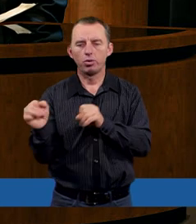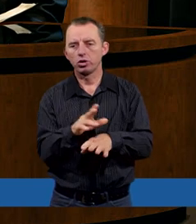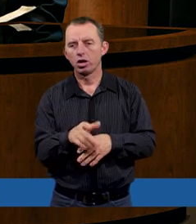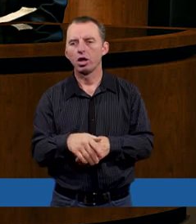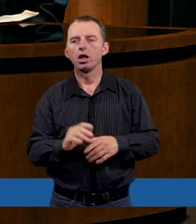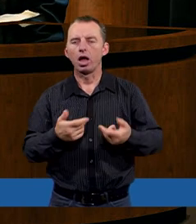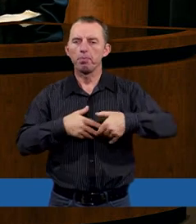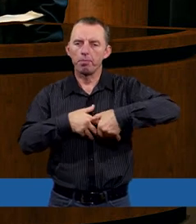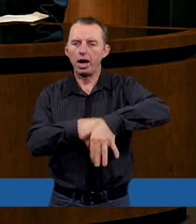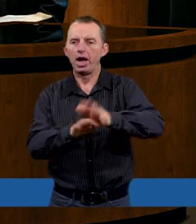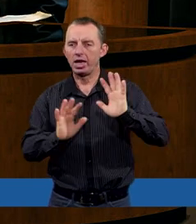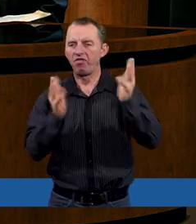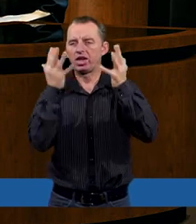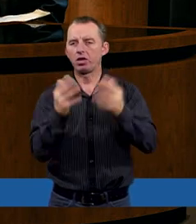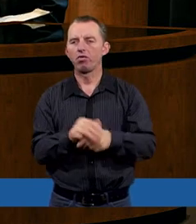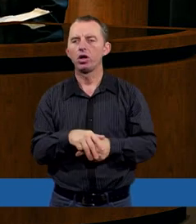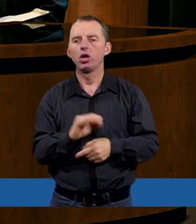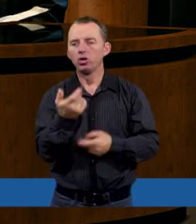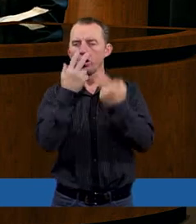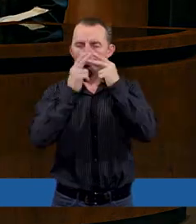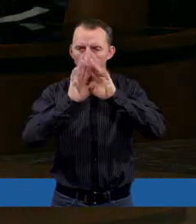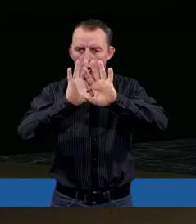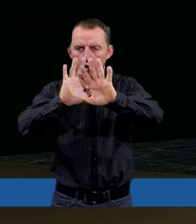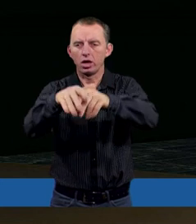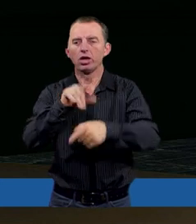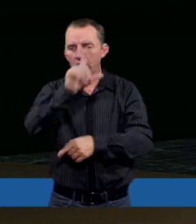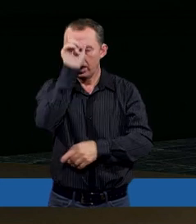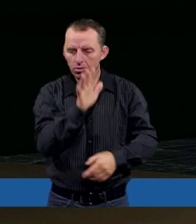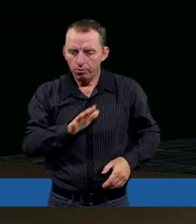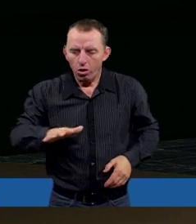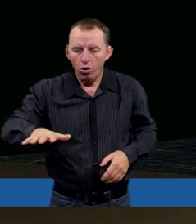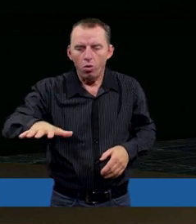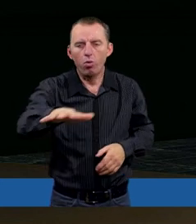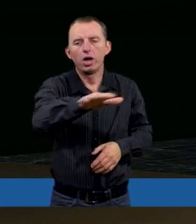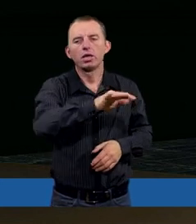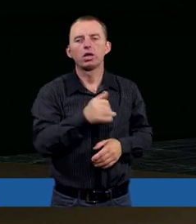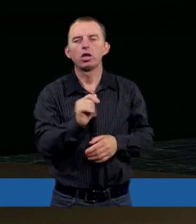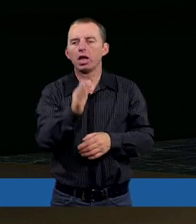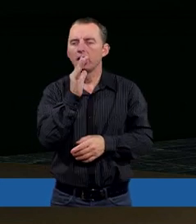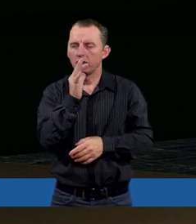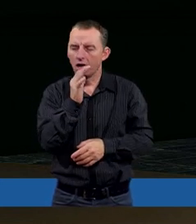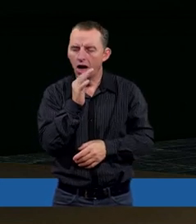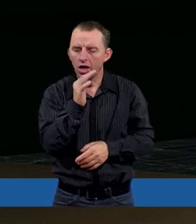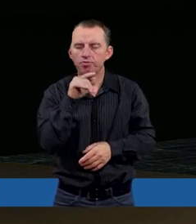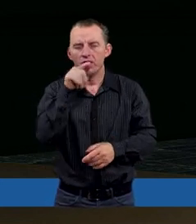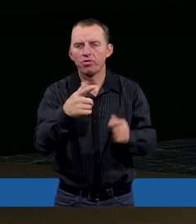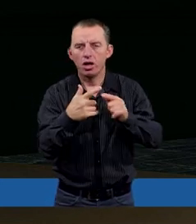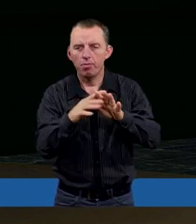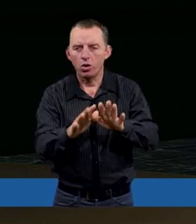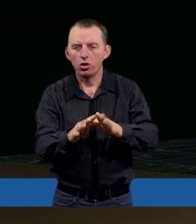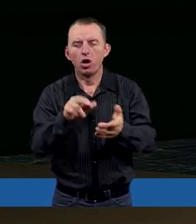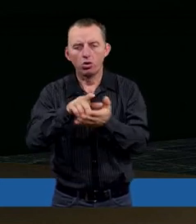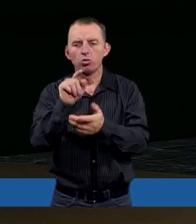Bóg zamanifestował. Coś pokazał tej społeczności. Jeżeli chodzi akurat Izraelitów, to w tym momencie